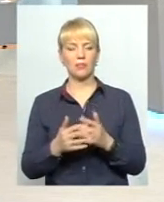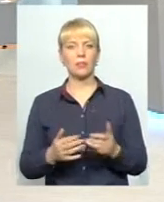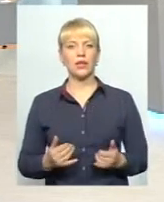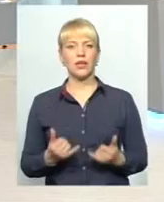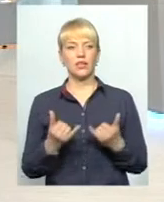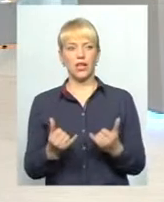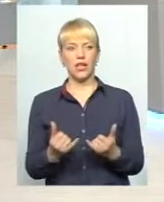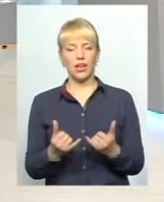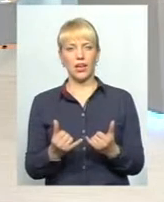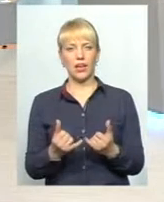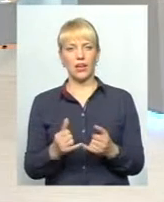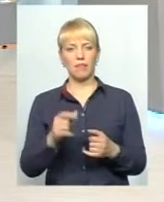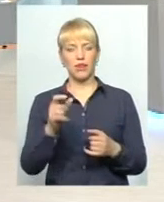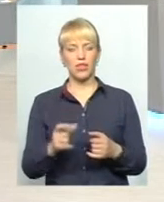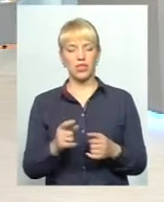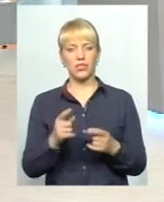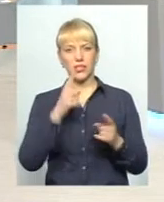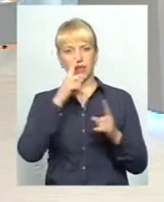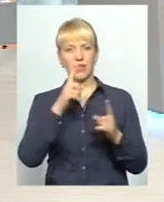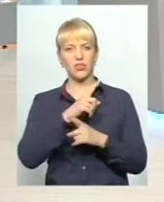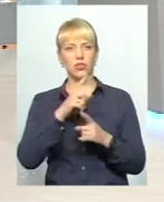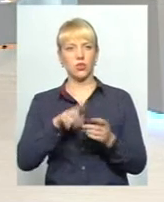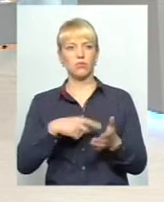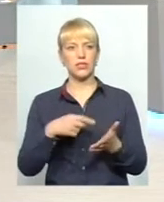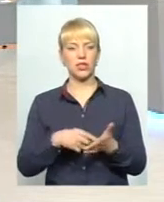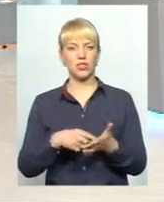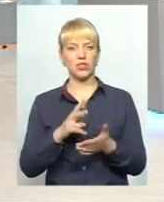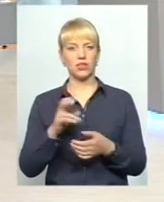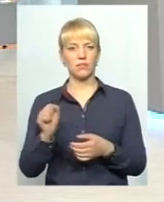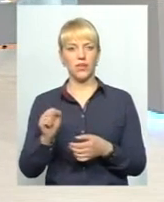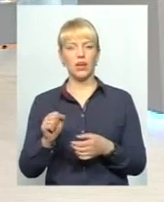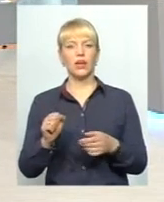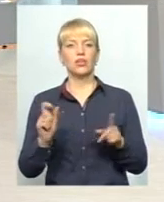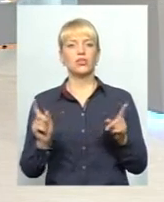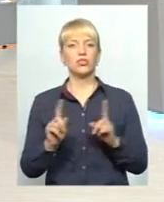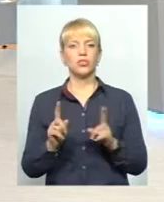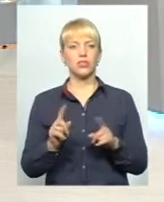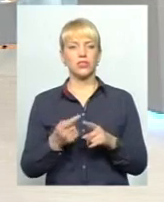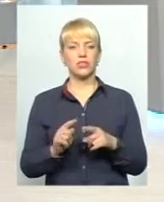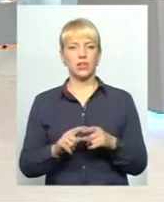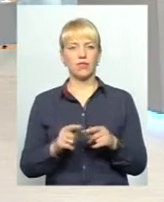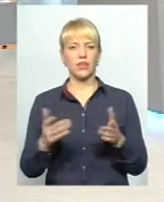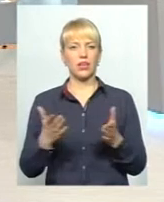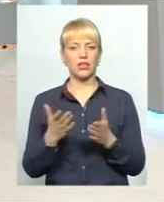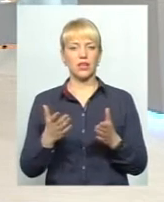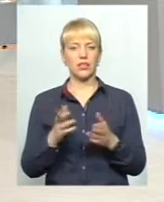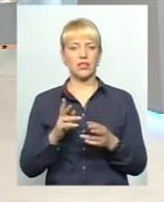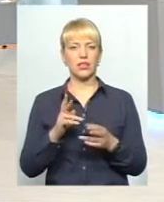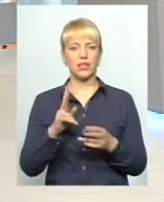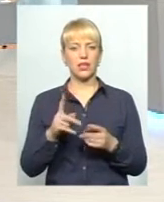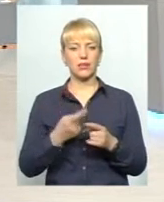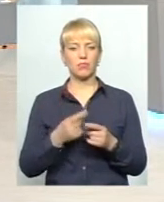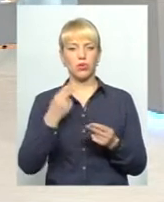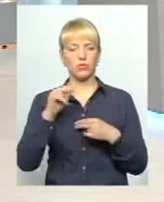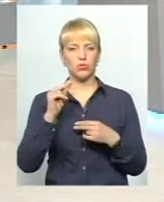мешканця невеличкого містечка, яким чином поліпшується